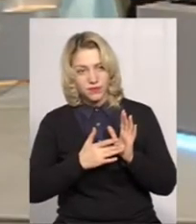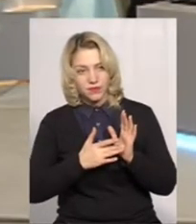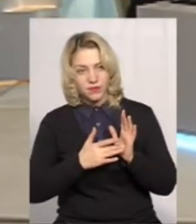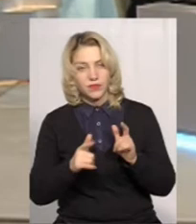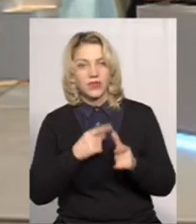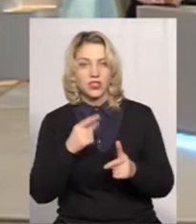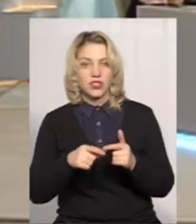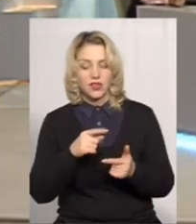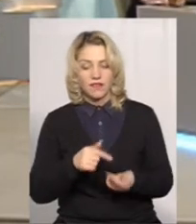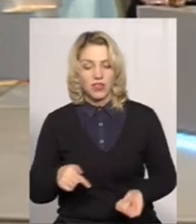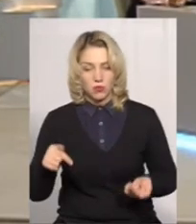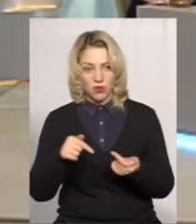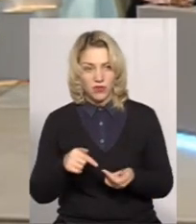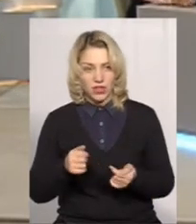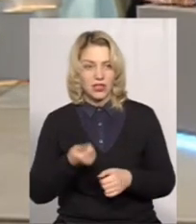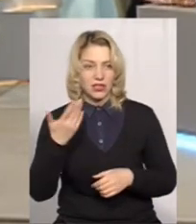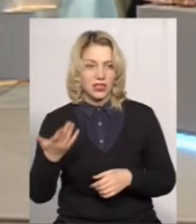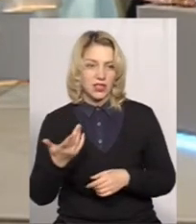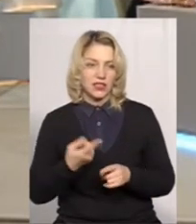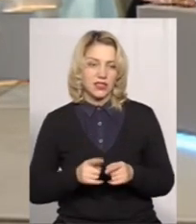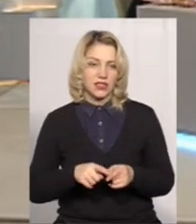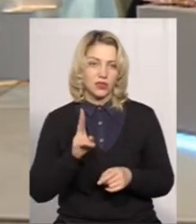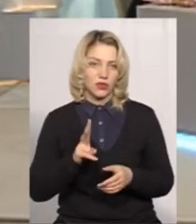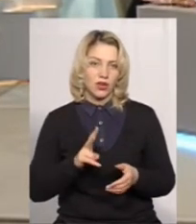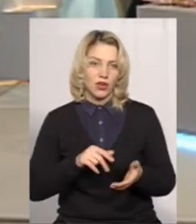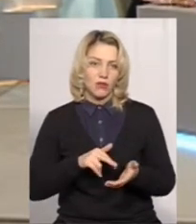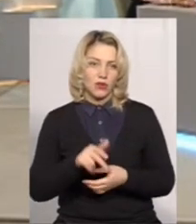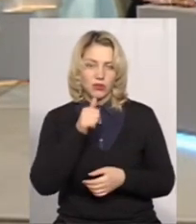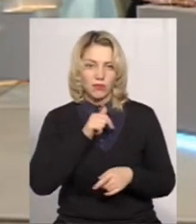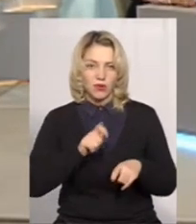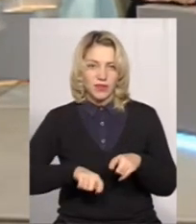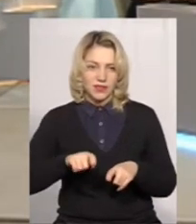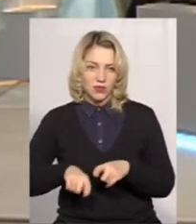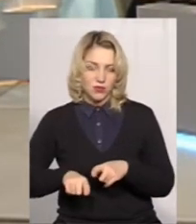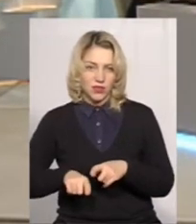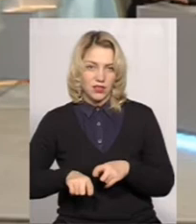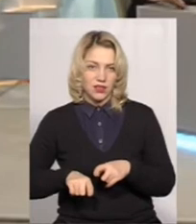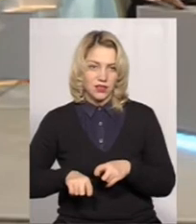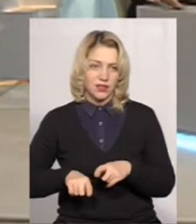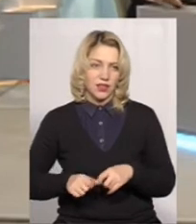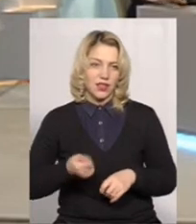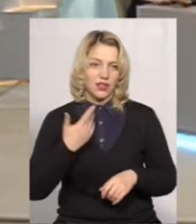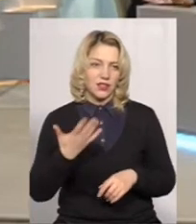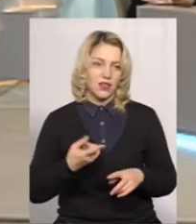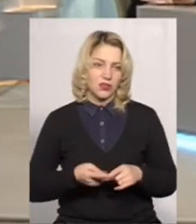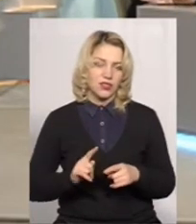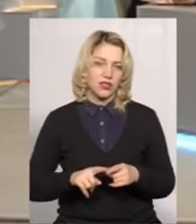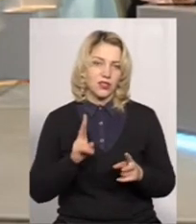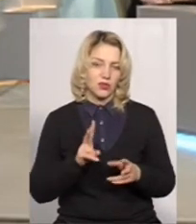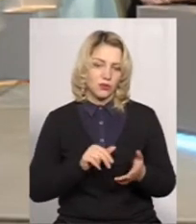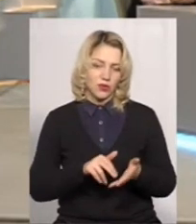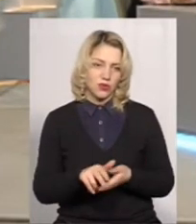Чи відповідає кількість тих, хто прийшли пробне тестування, кількості тих, хто